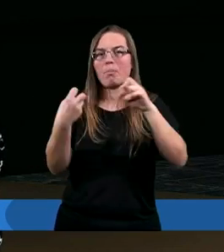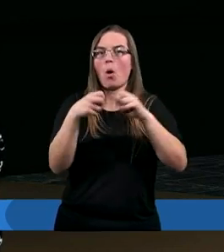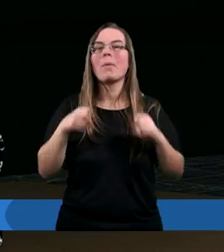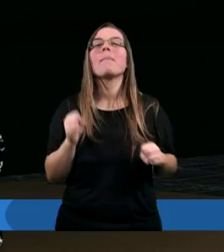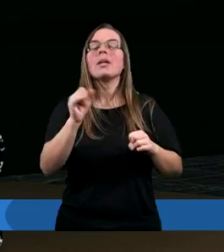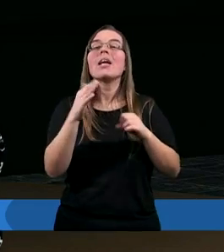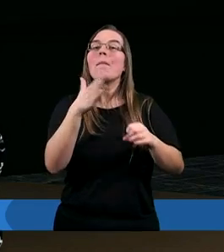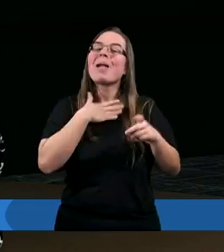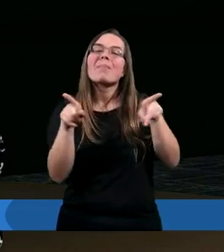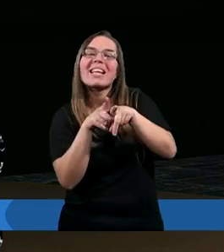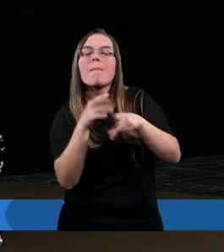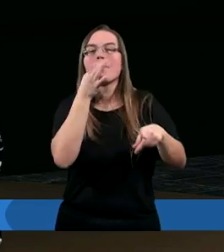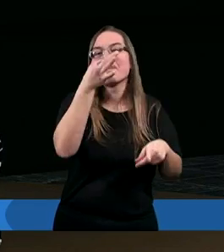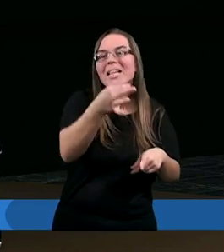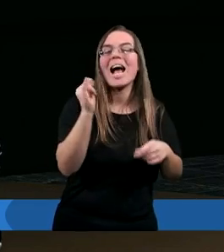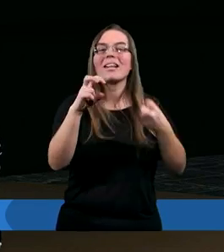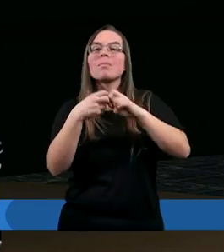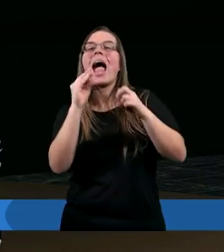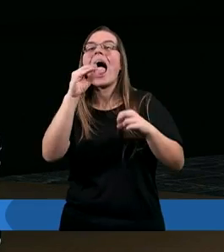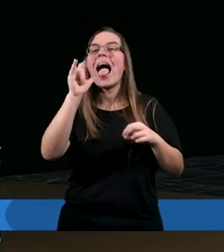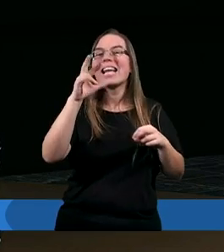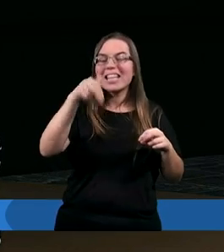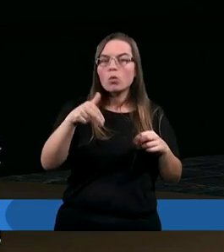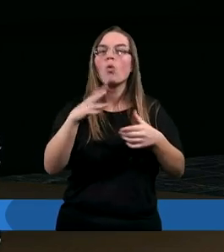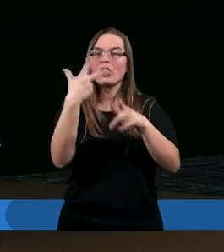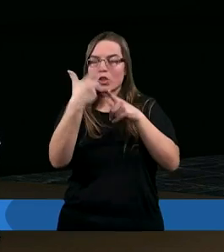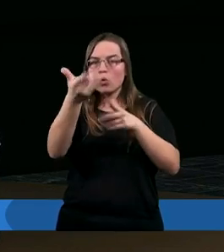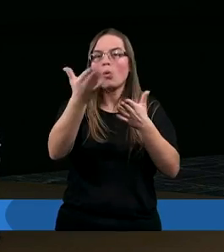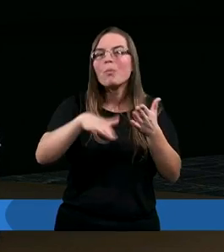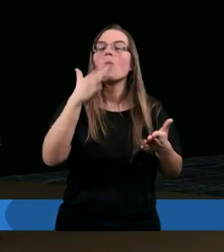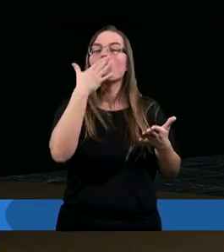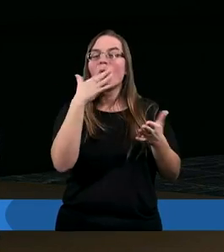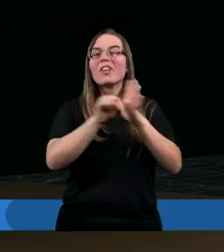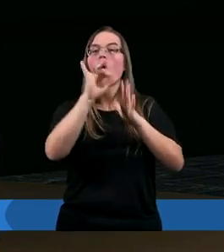i miałam te same odczucia. Tutaj Elichu w 32 rozdziale mówi do Joba